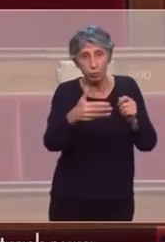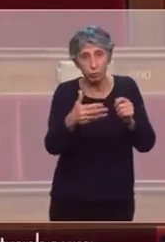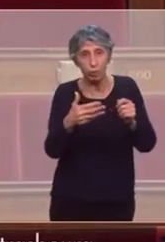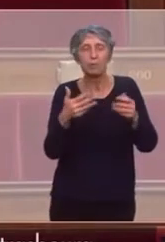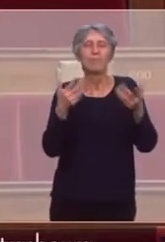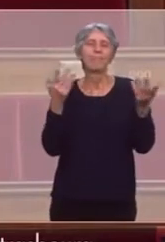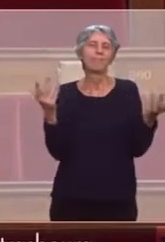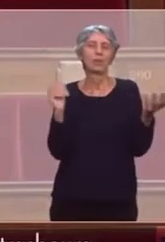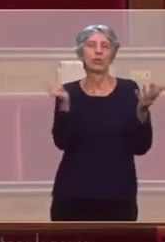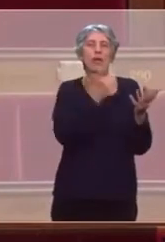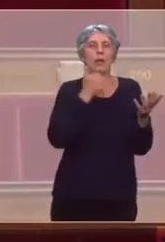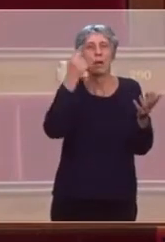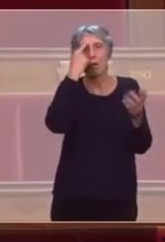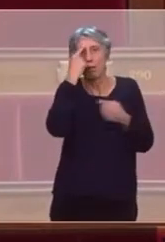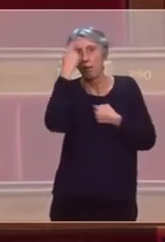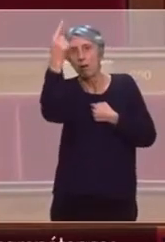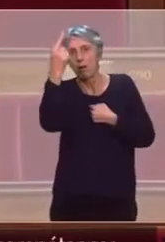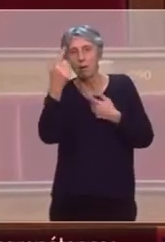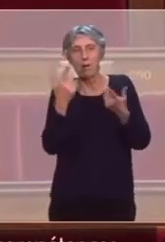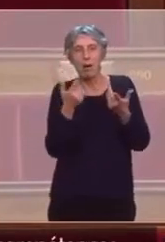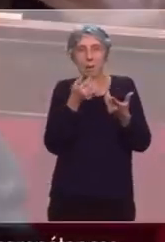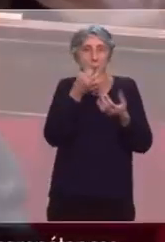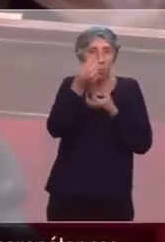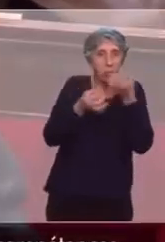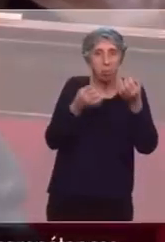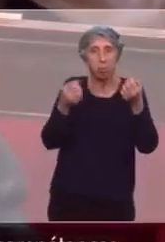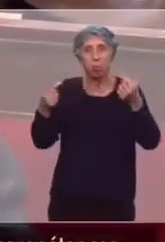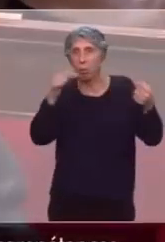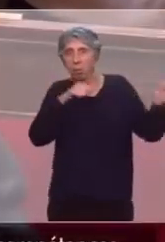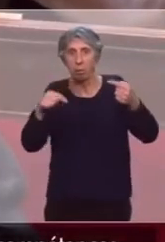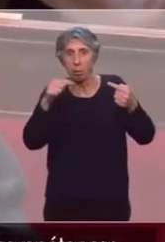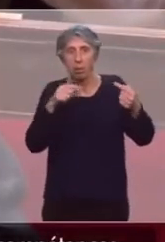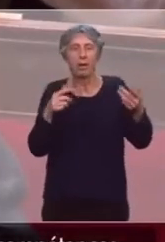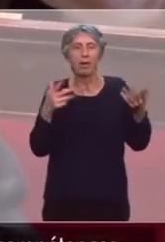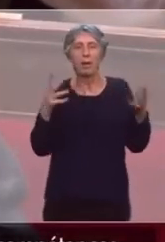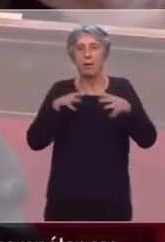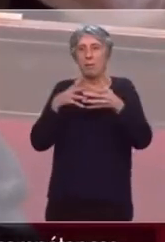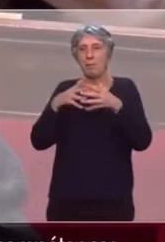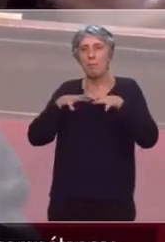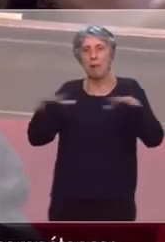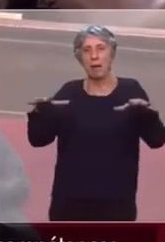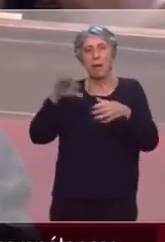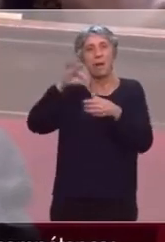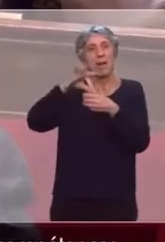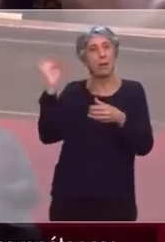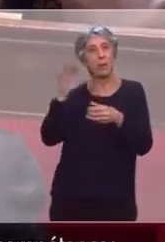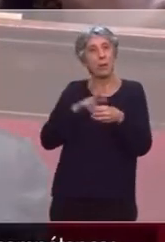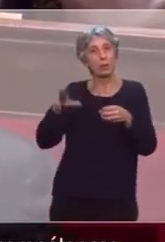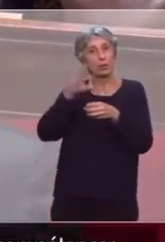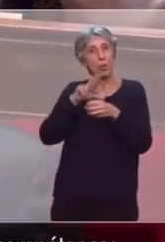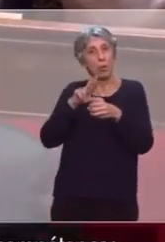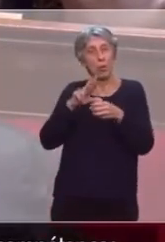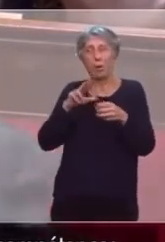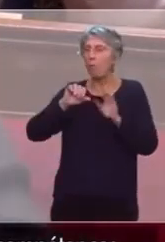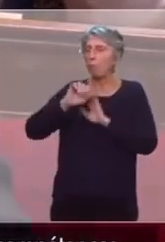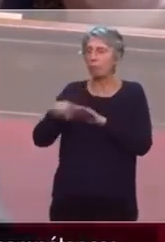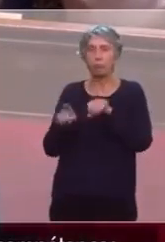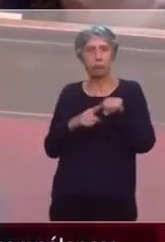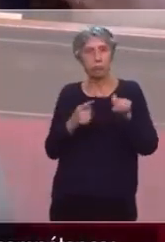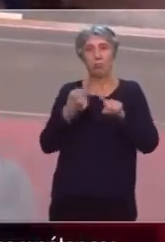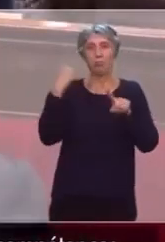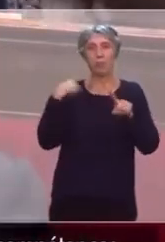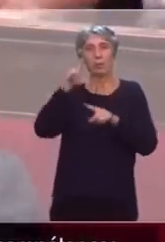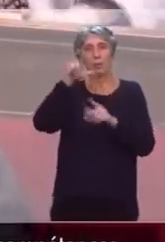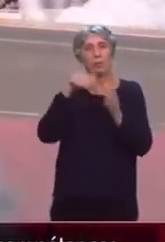interprétations et des polémiques probablement surjouées, beaucoup d'élus de la région, de tous bords, travaillent depuis 2016 avec engagement